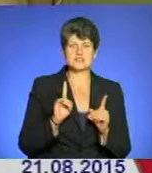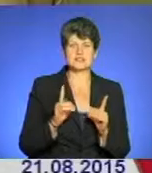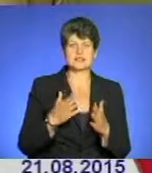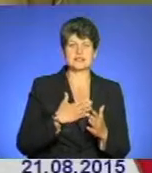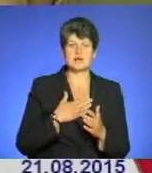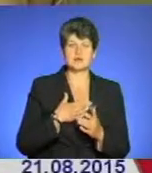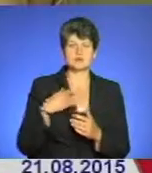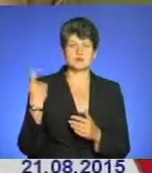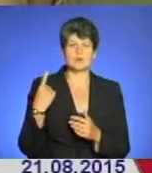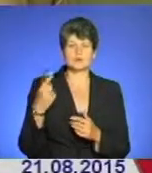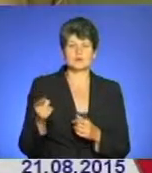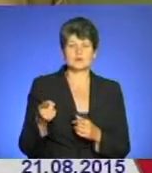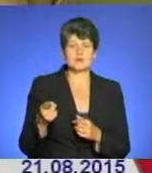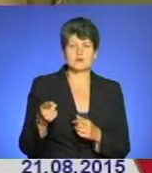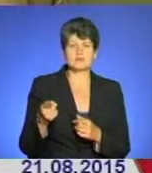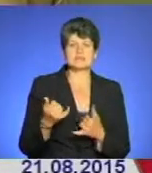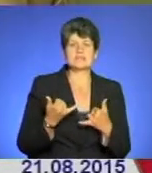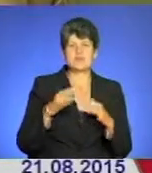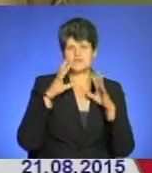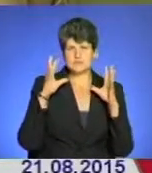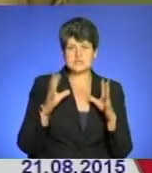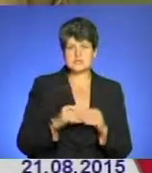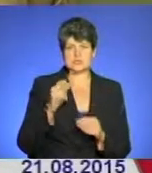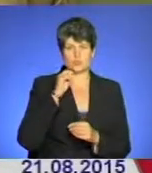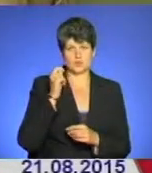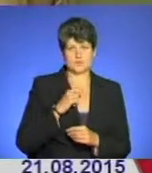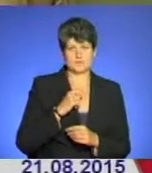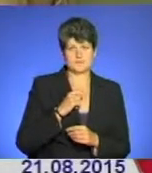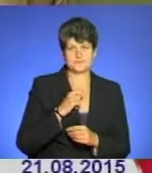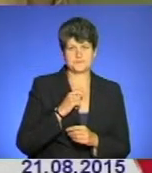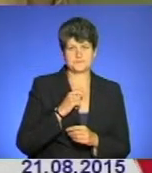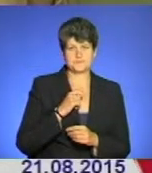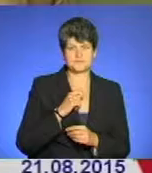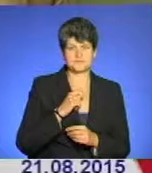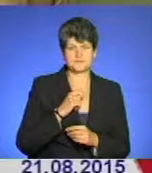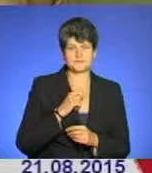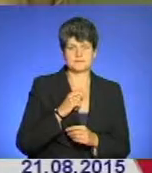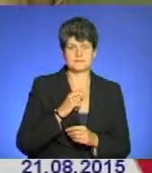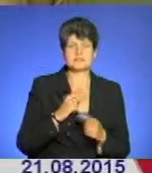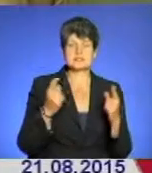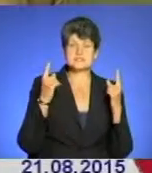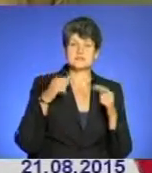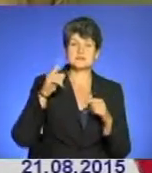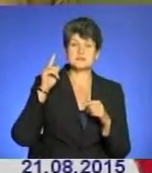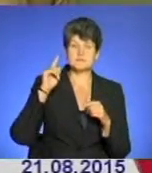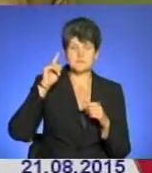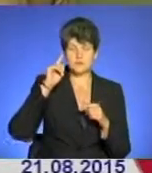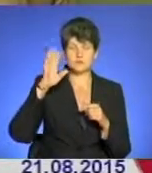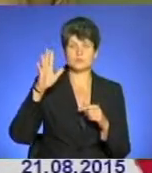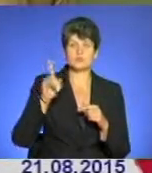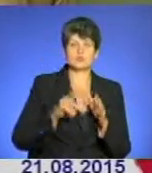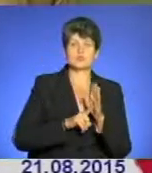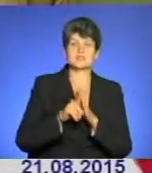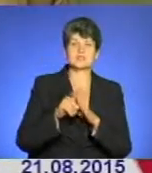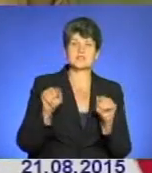краю Тернопільщини, а для усієї України. Знаменно, що ми почали відтворення